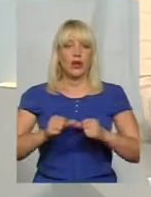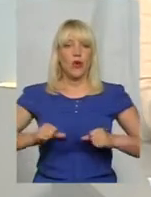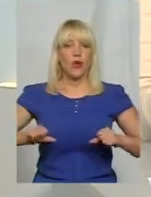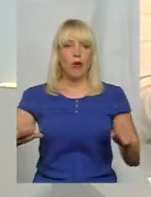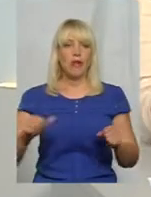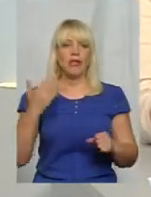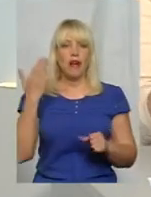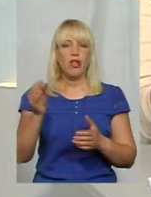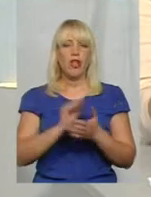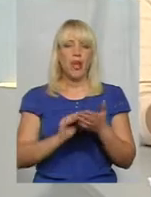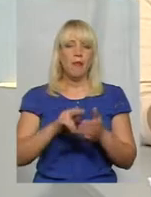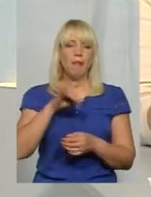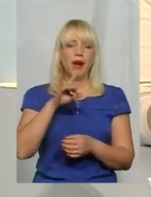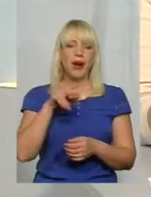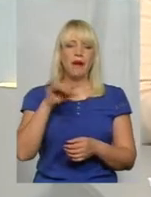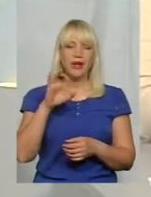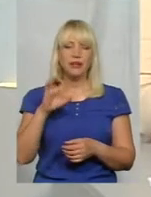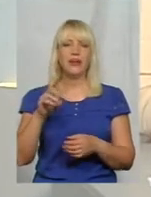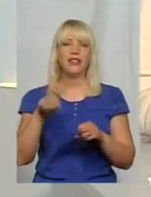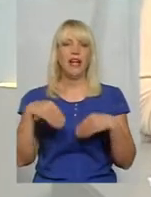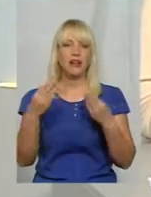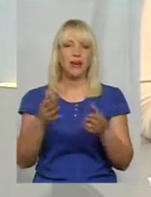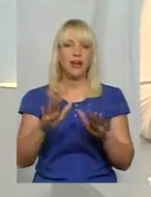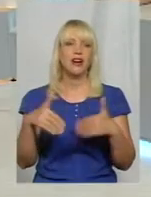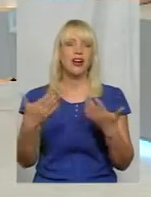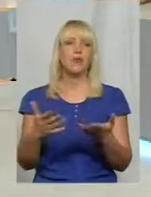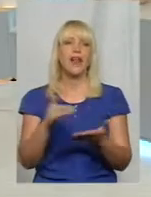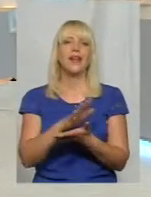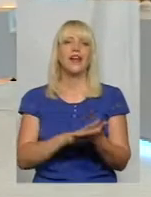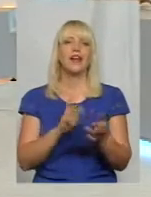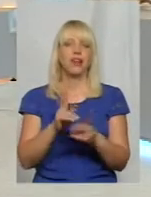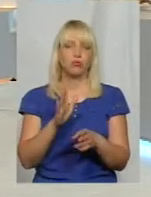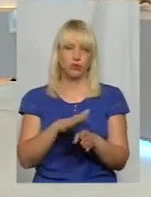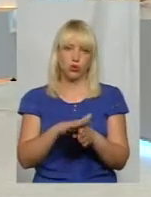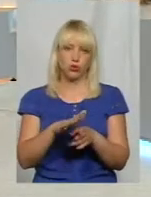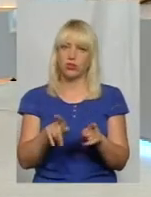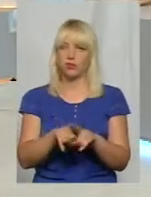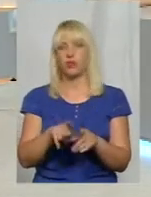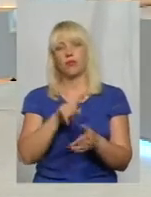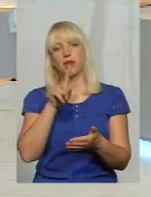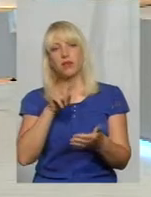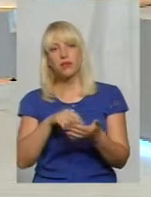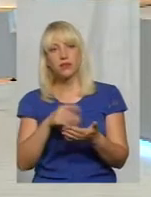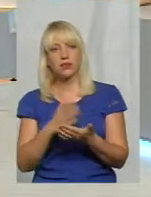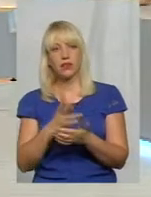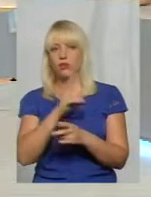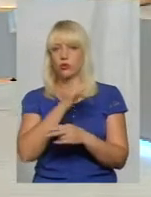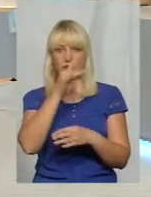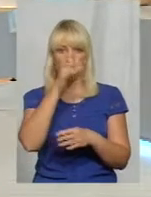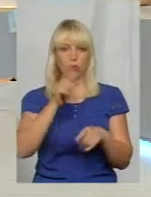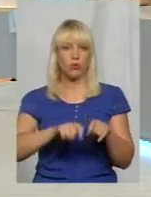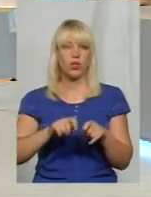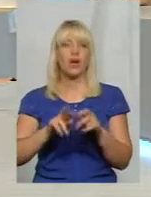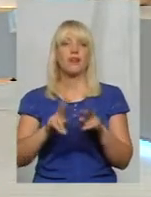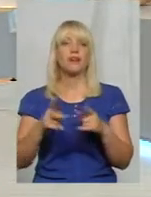напишуть там припис, дадуть рекомендації. А як далі вони будуть виконуватись, тут теж питання, якби ніхто не може проконтролювати. От